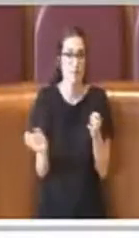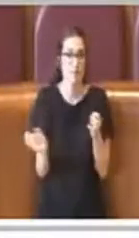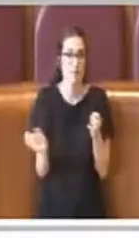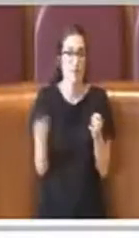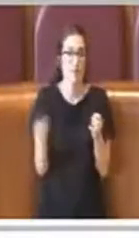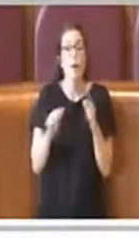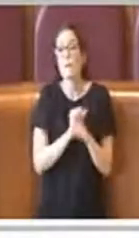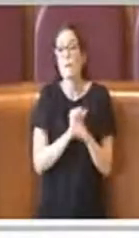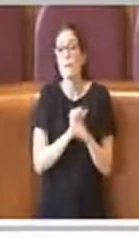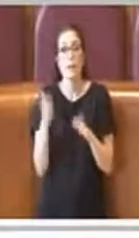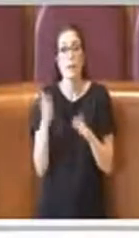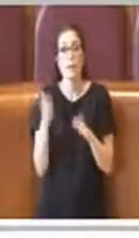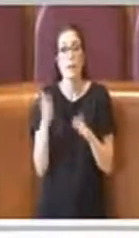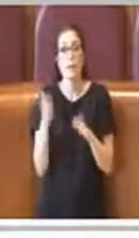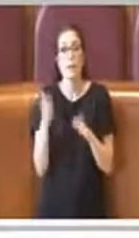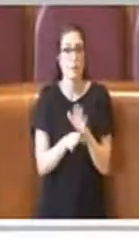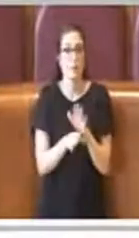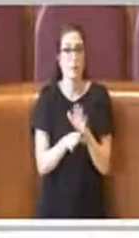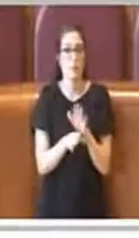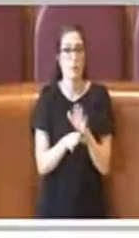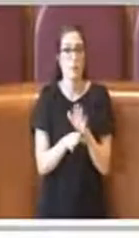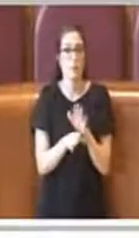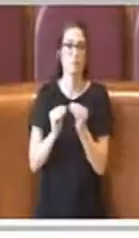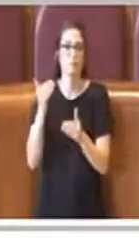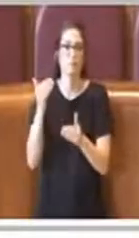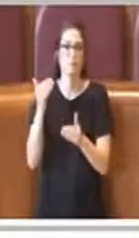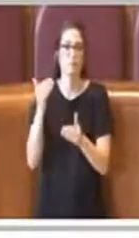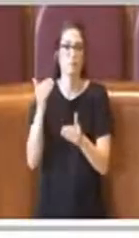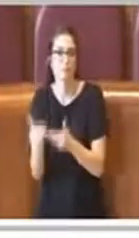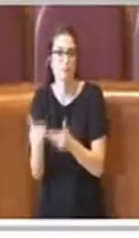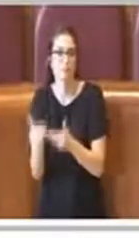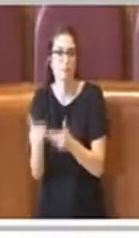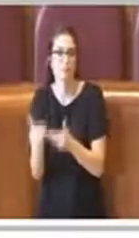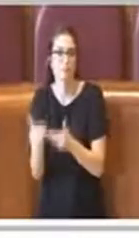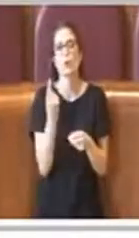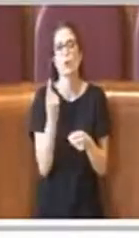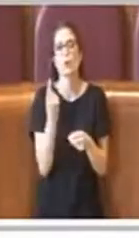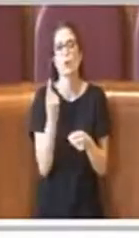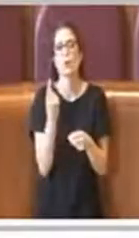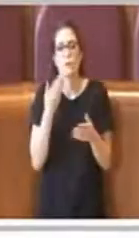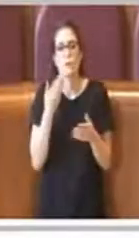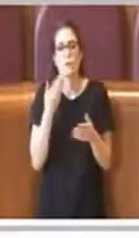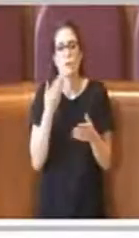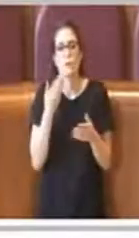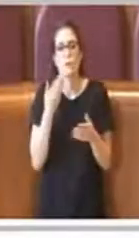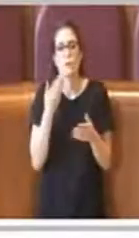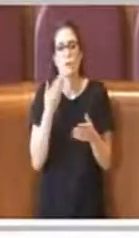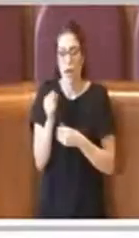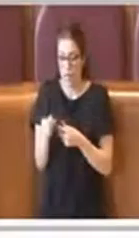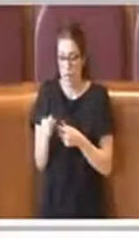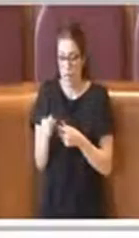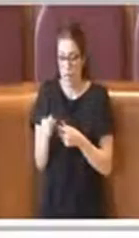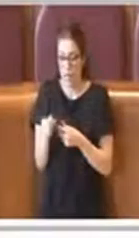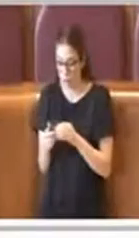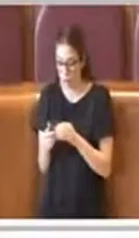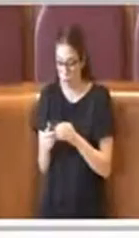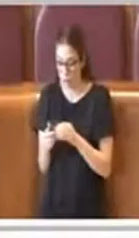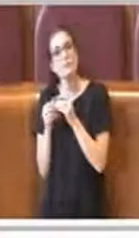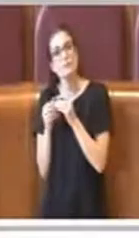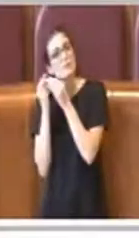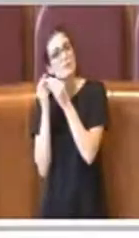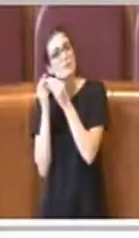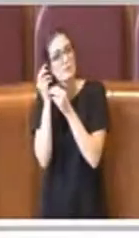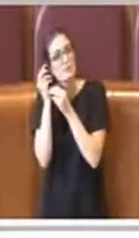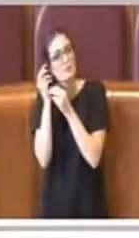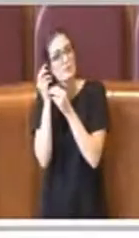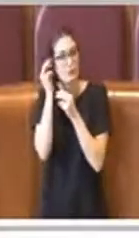verificare le adesioni eccetera, quindi prima si parte, prima si mette in piedi l'organismo, questo è stato l'unico motivo dell'accelerazione, ma di fatto doveva